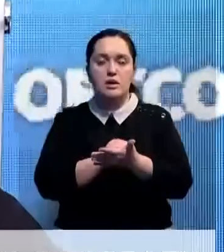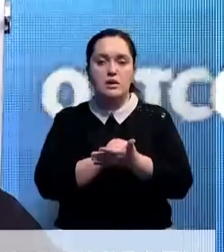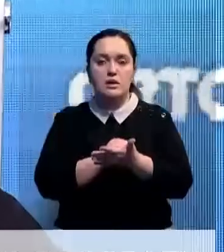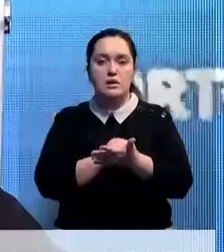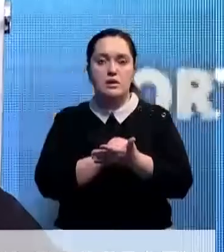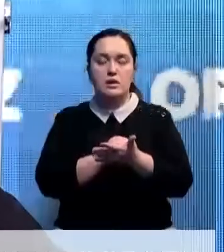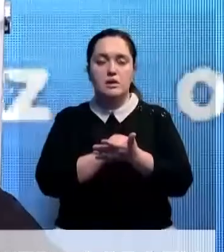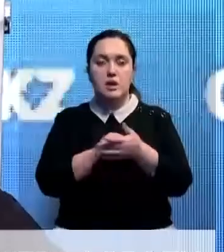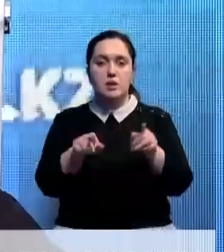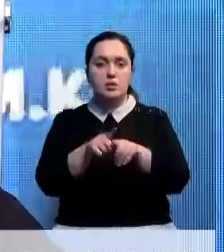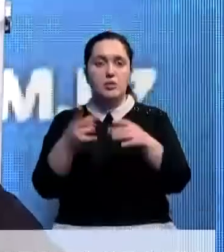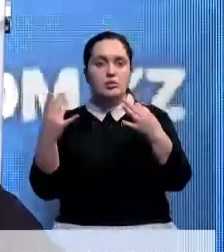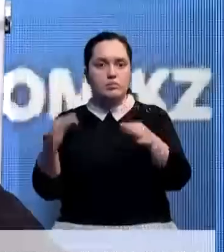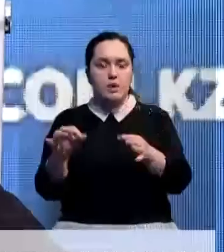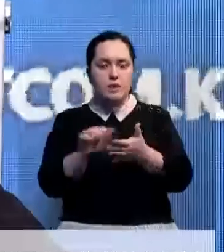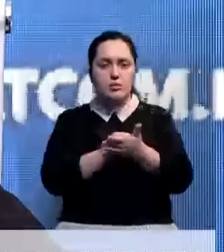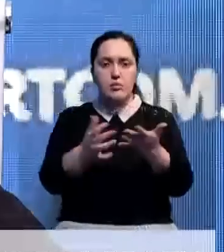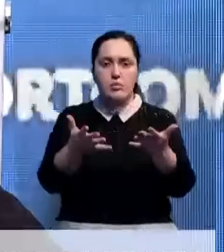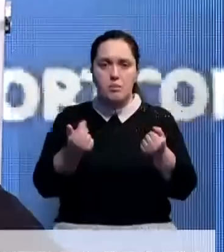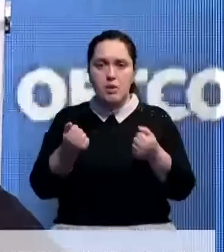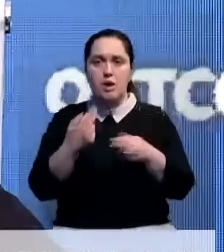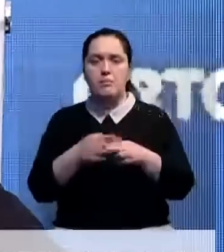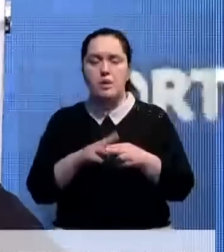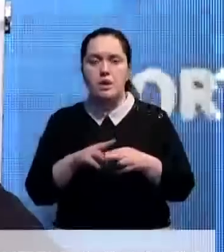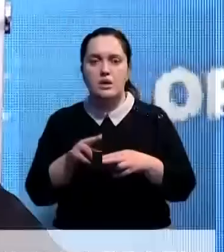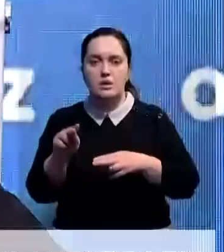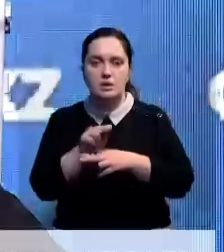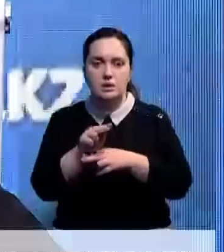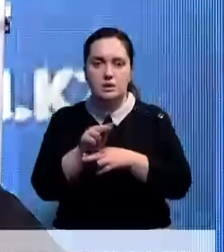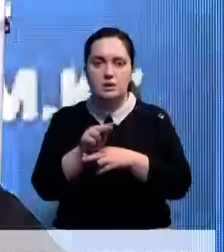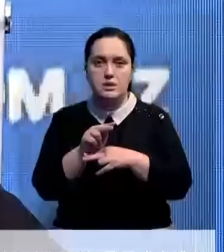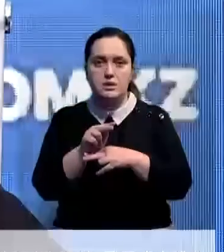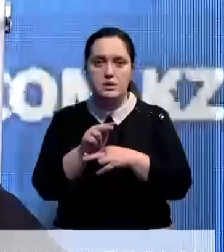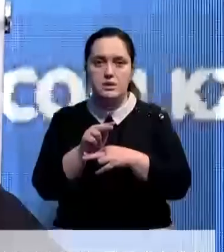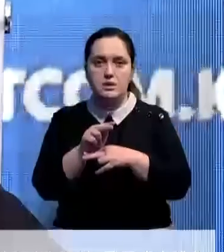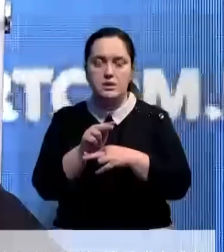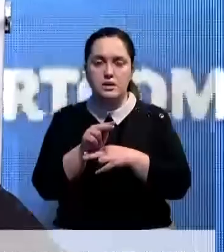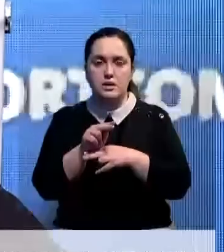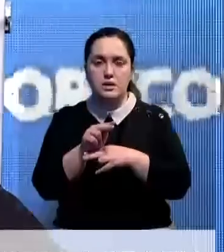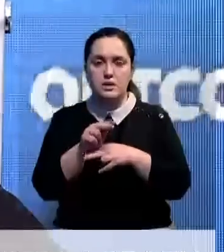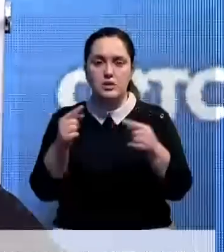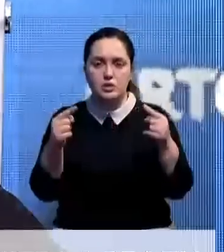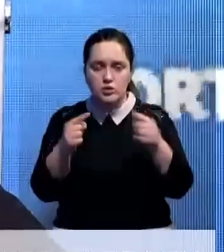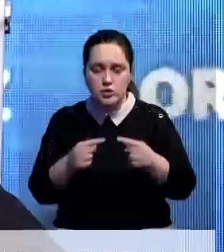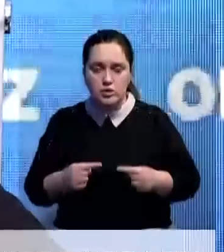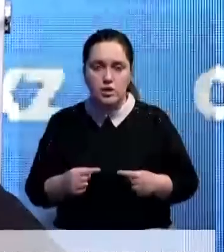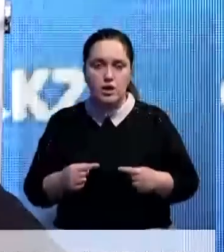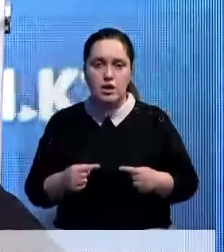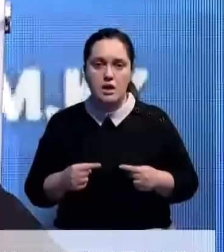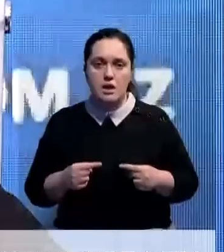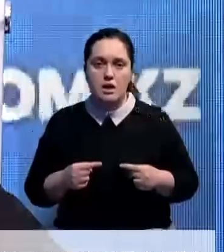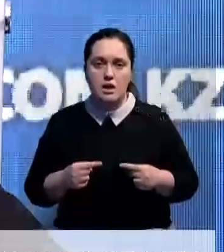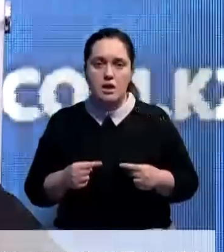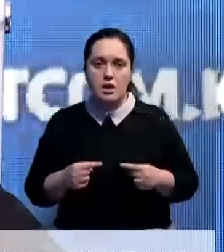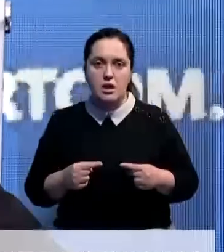предусмотрено лицензирование традиционной терапии, которая четко конкретизирована. Это суджок